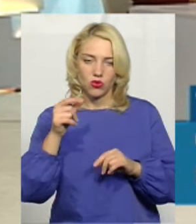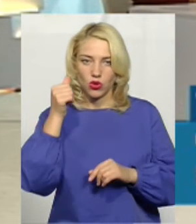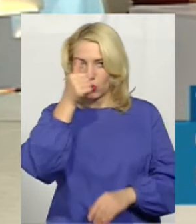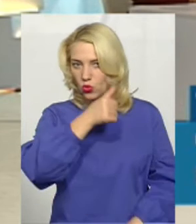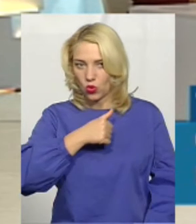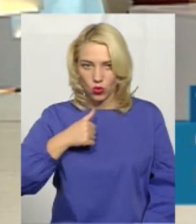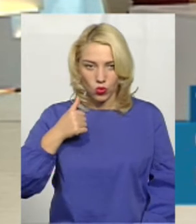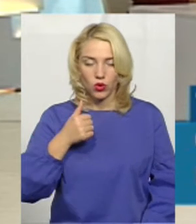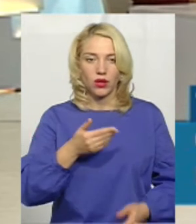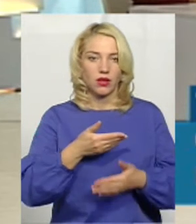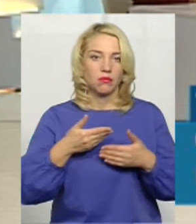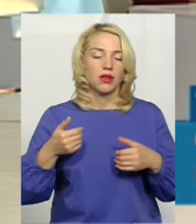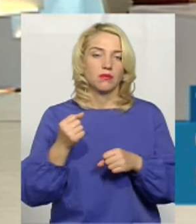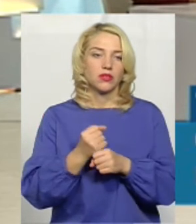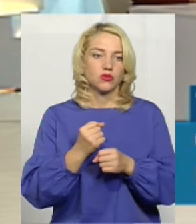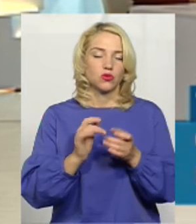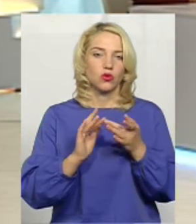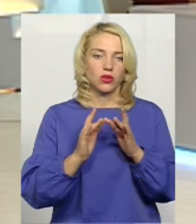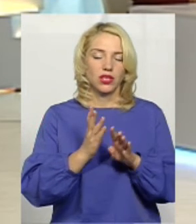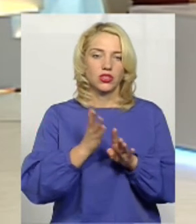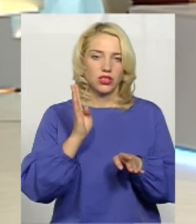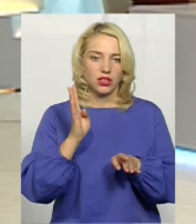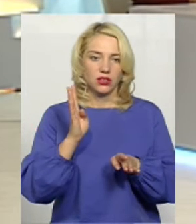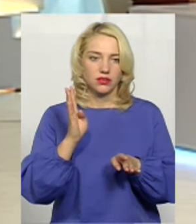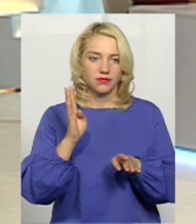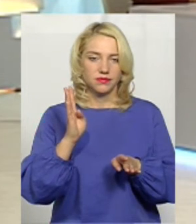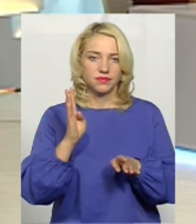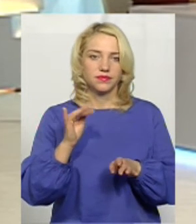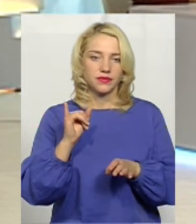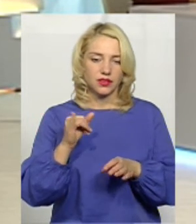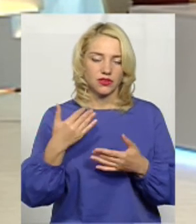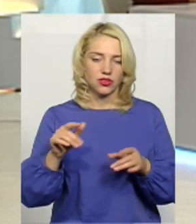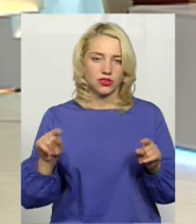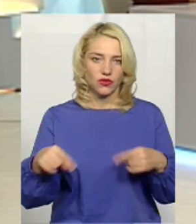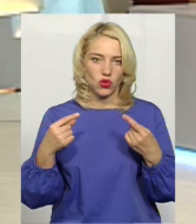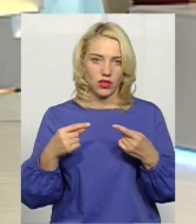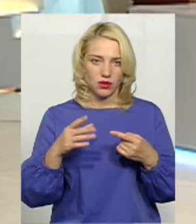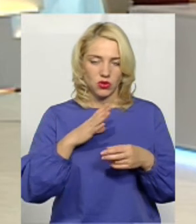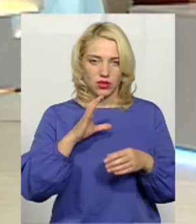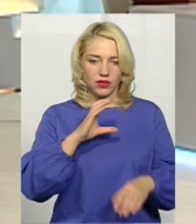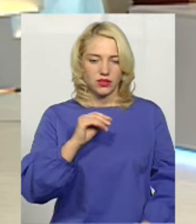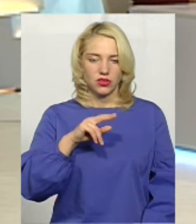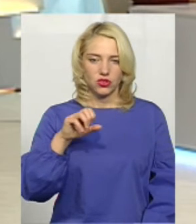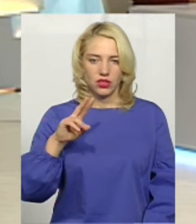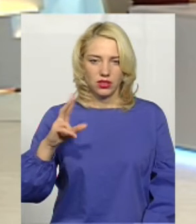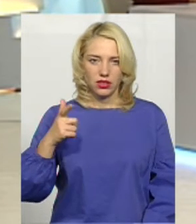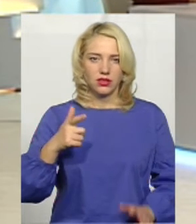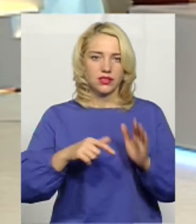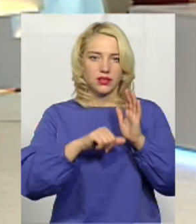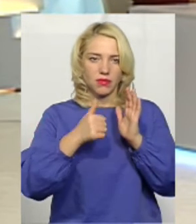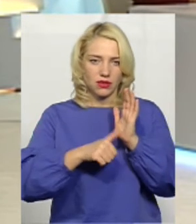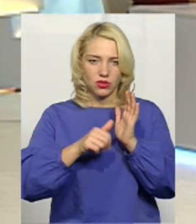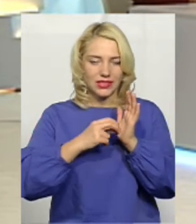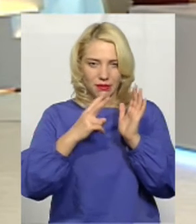ми вже працюємо онлайн-черзі, ми створилися в січні 2017 року, ми